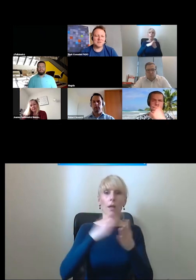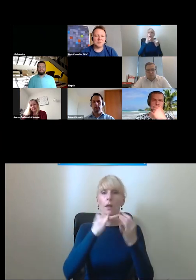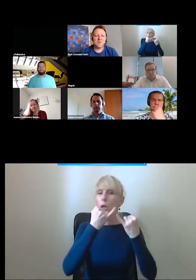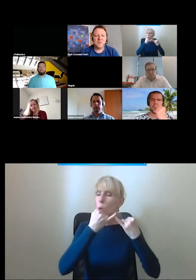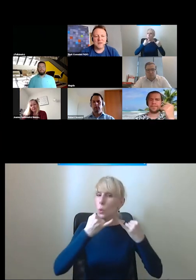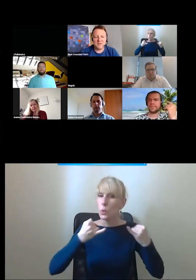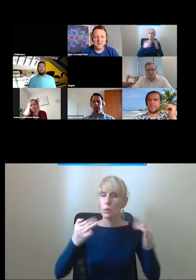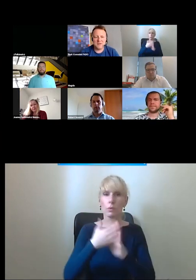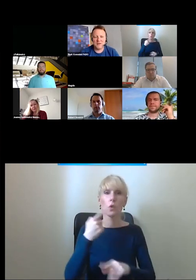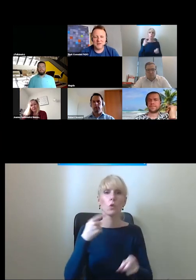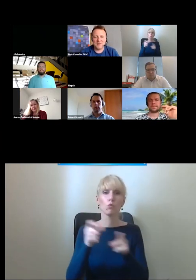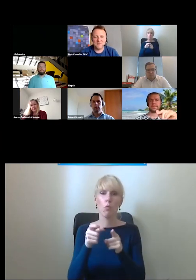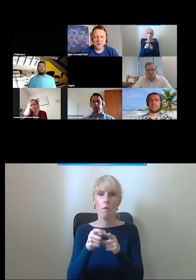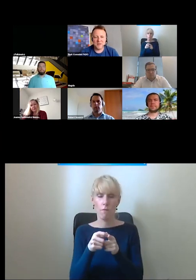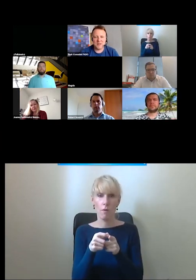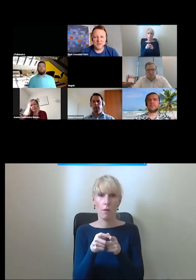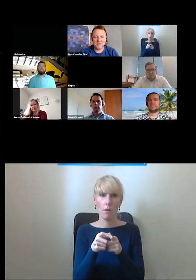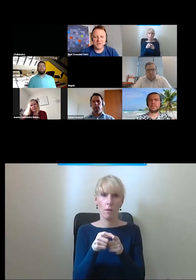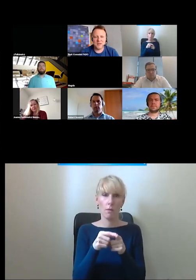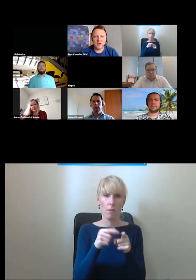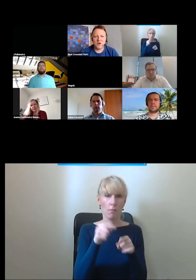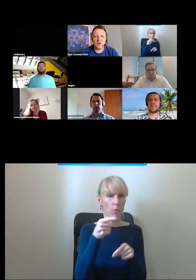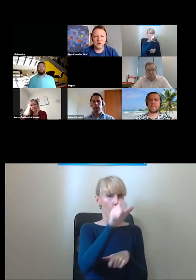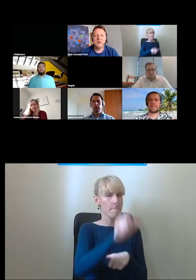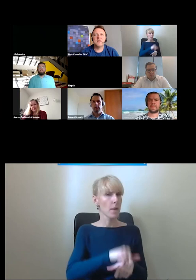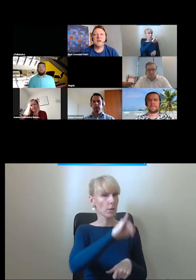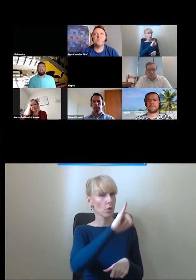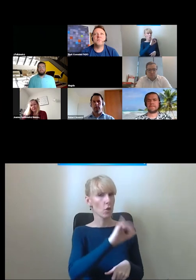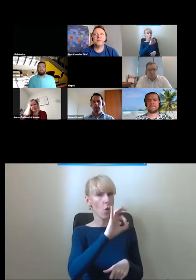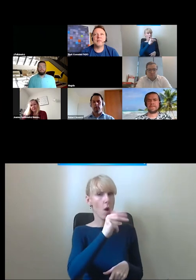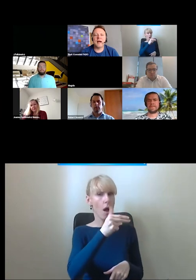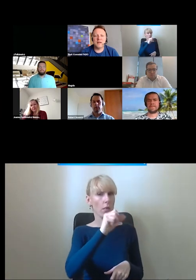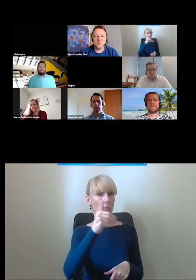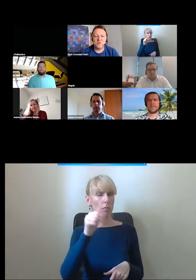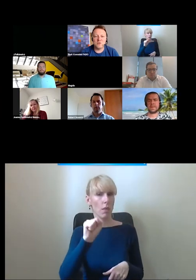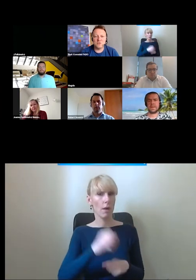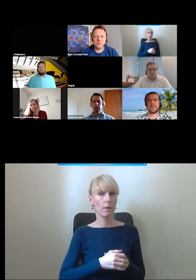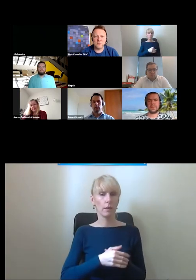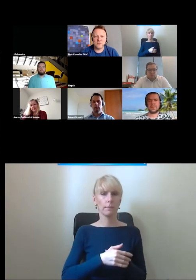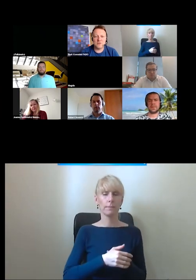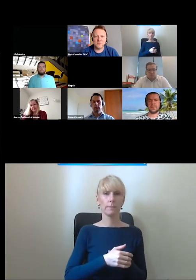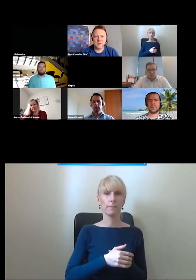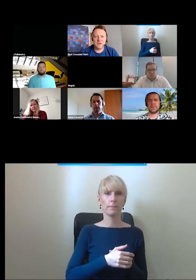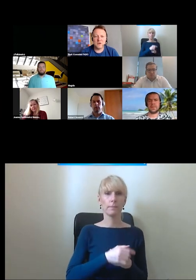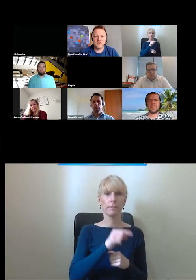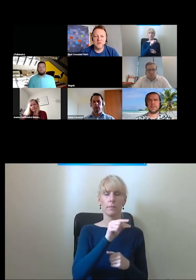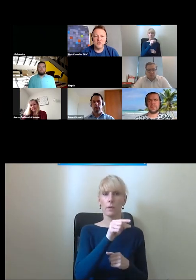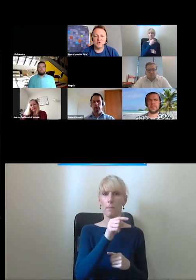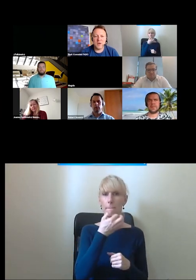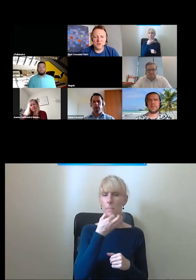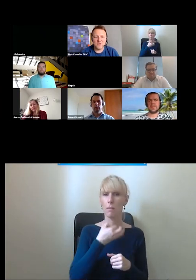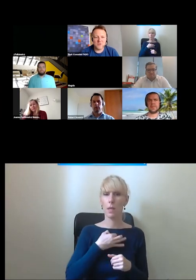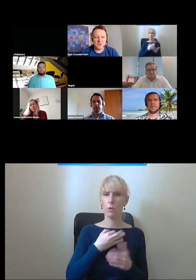słowa pani pani Joanny tej o te o pytaniu użytkowników te o